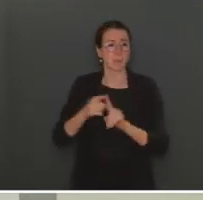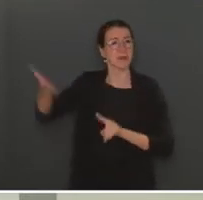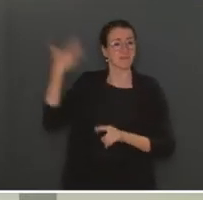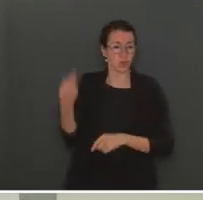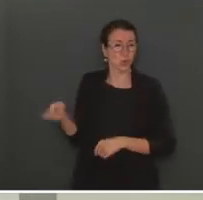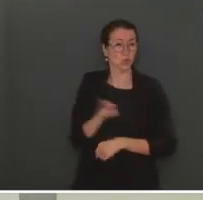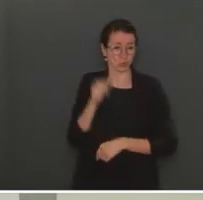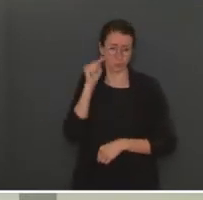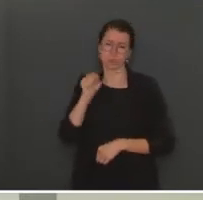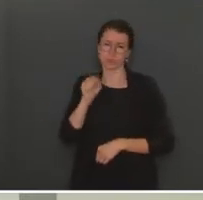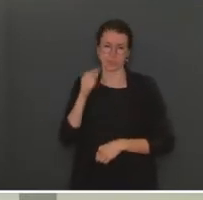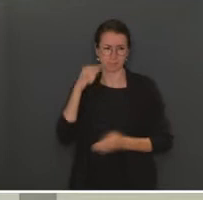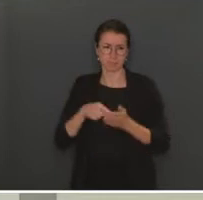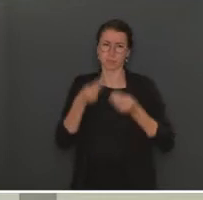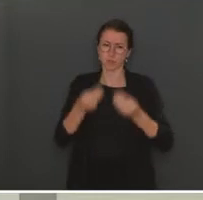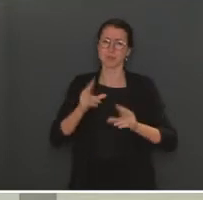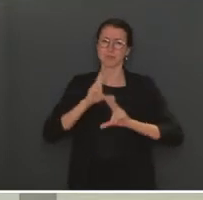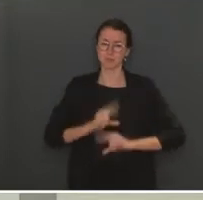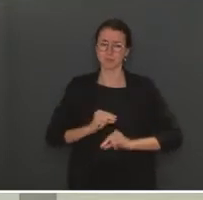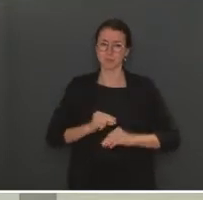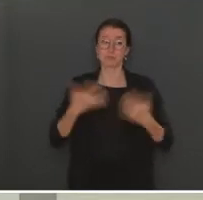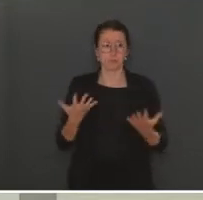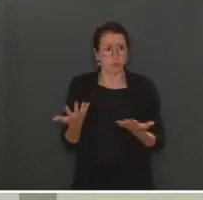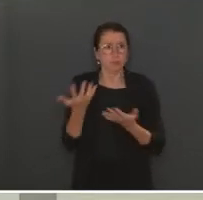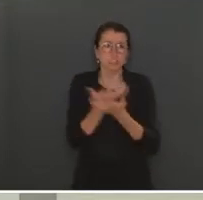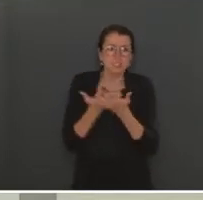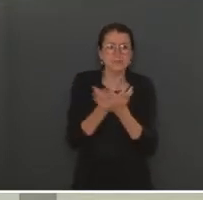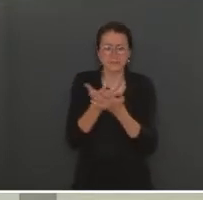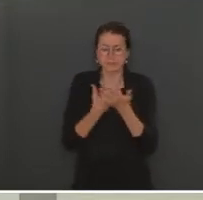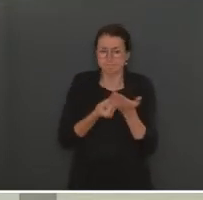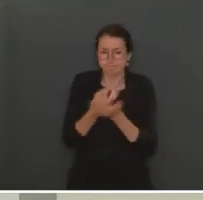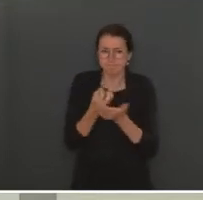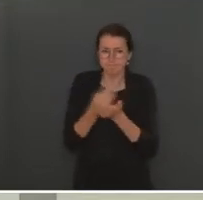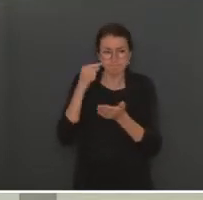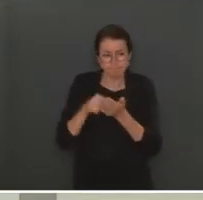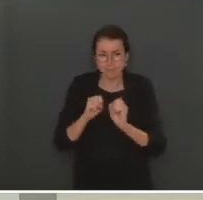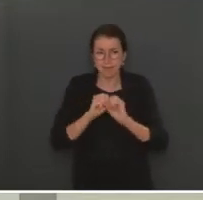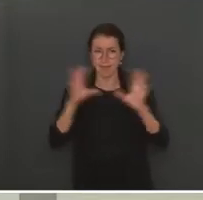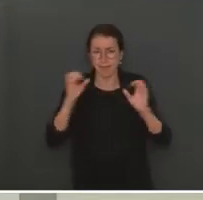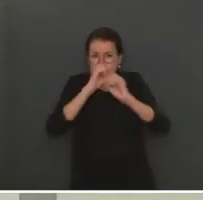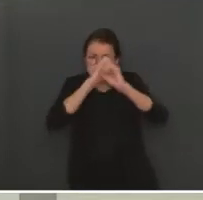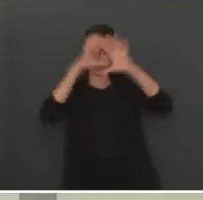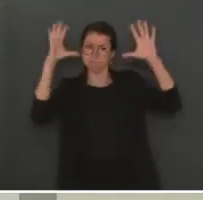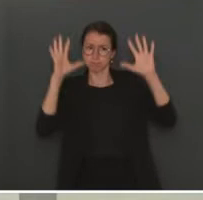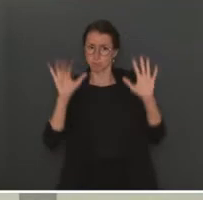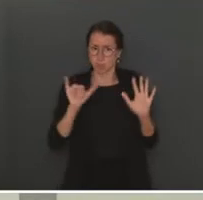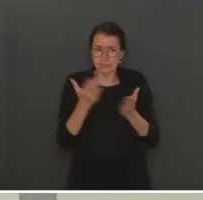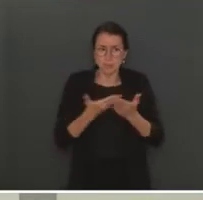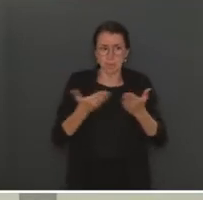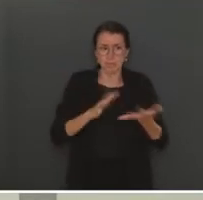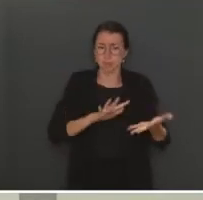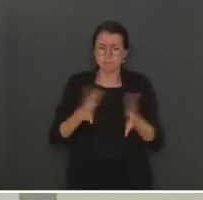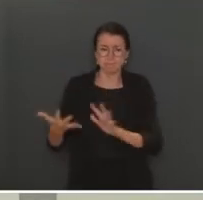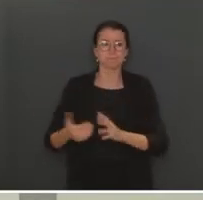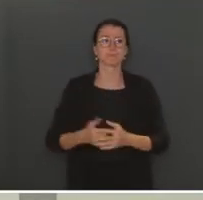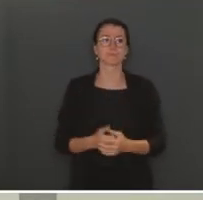importants pour recadrer la situation dans laquelle nous nous trouvons. La réalité de notre situation épidémiologique actuelle n'est en